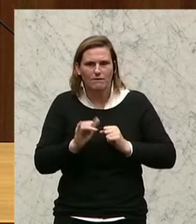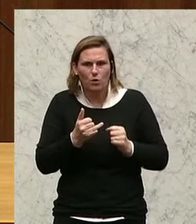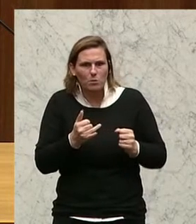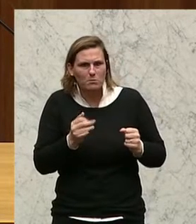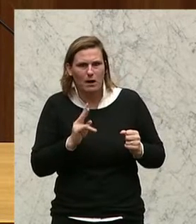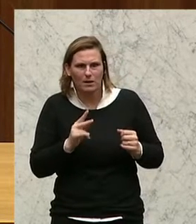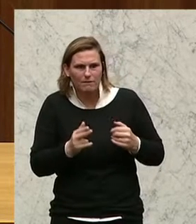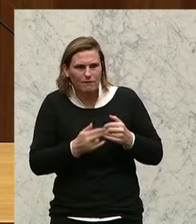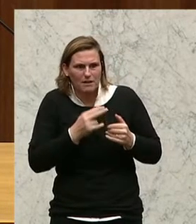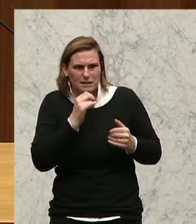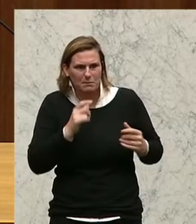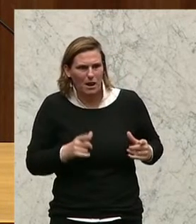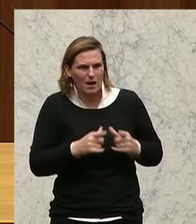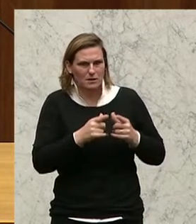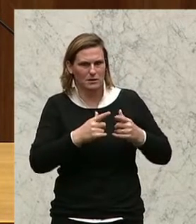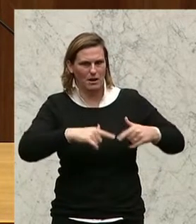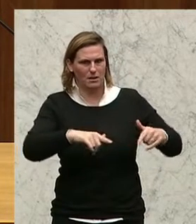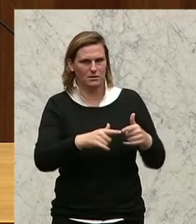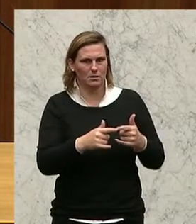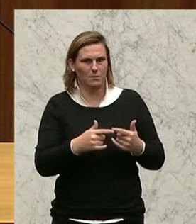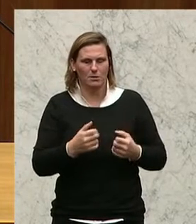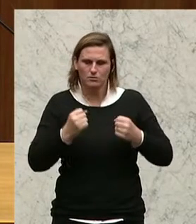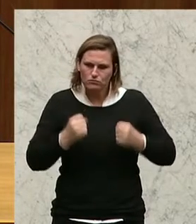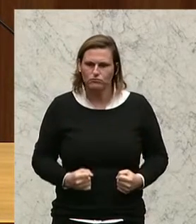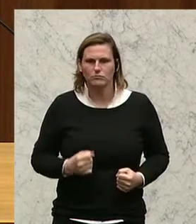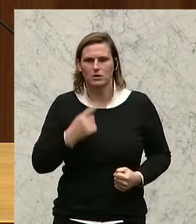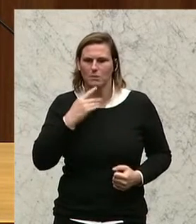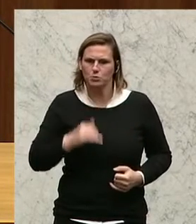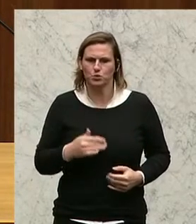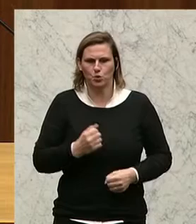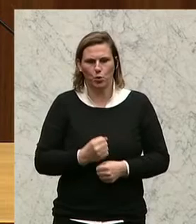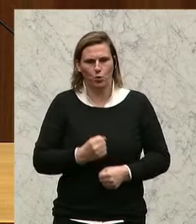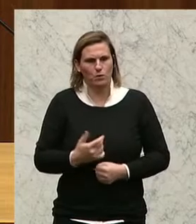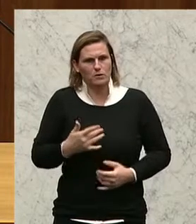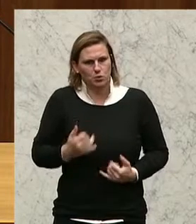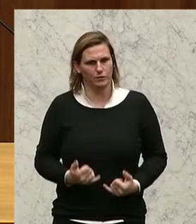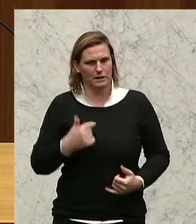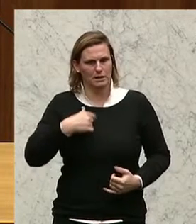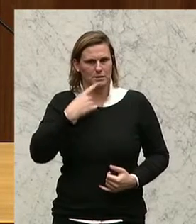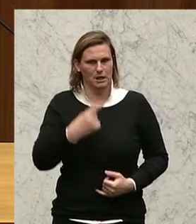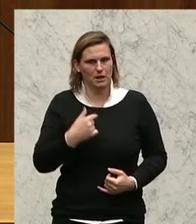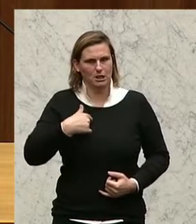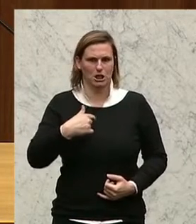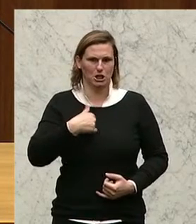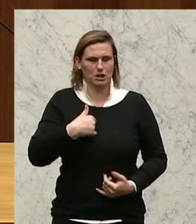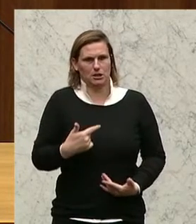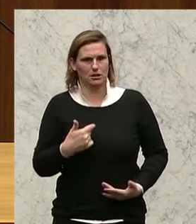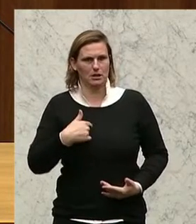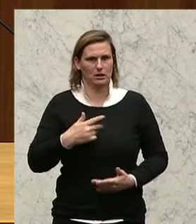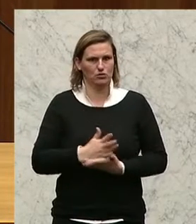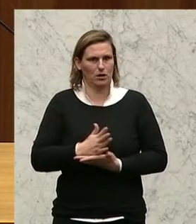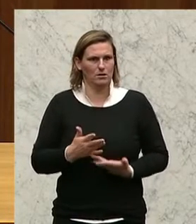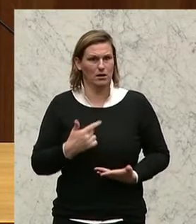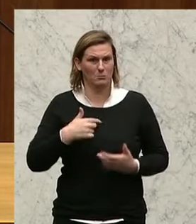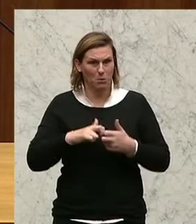nicht mehr leisten? Stattdessen setzen Sie sich auf einen justen Mensch-Standpunkt, das muss so gehen, wie ich immer gesagt habe. Weil ich bin ich. Das ist Ihr